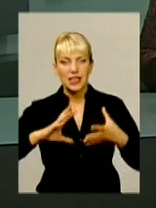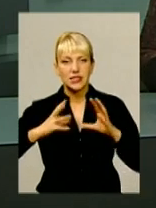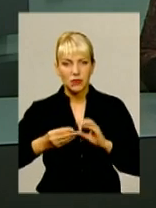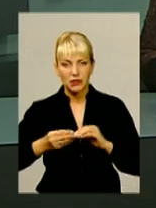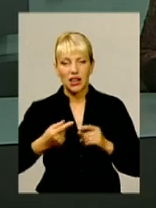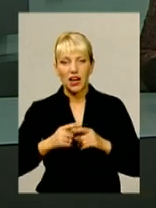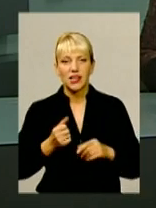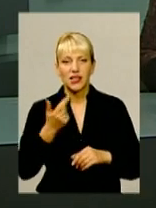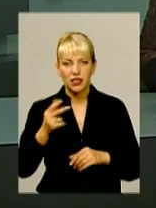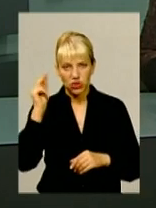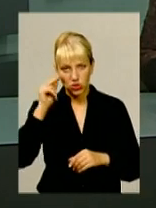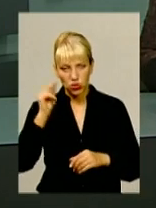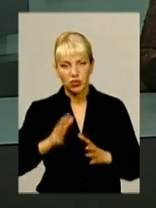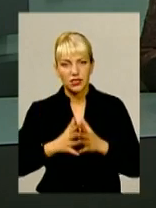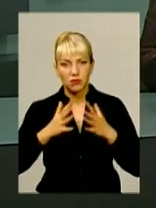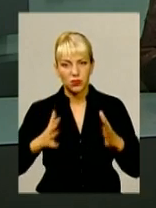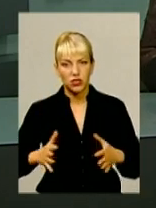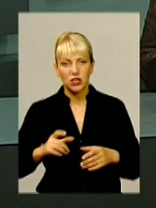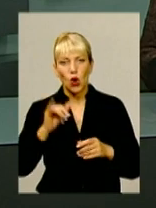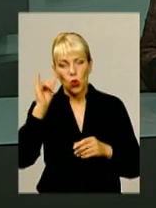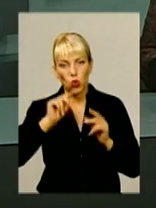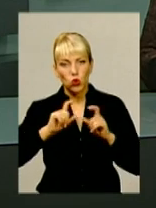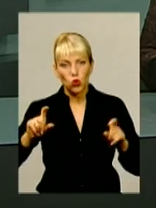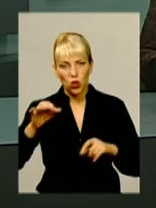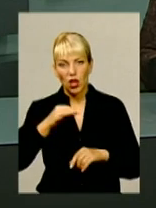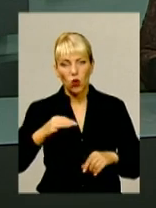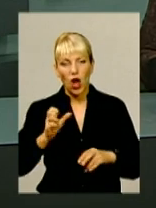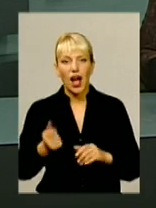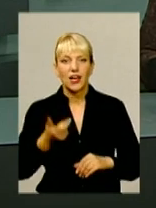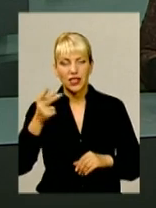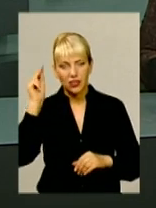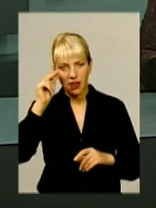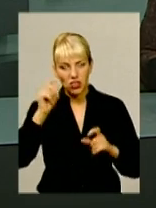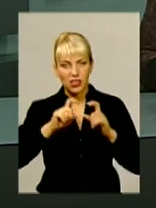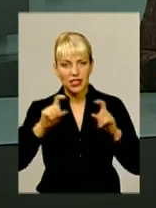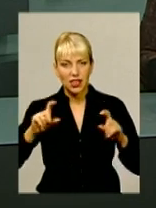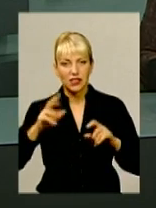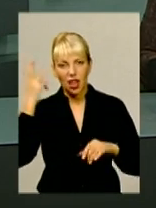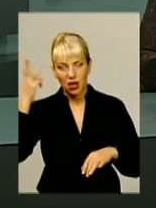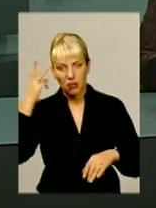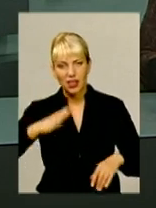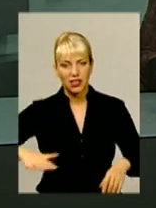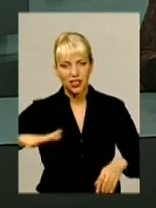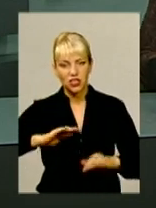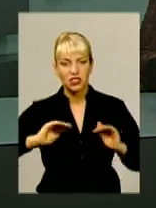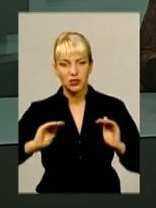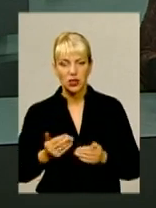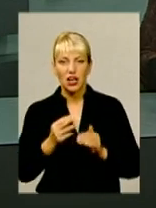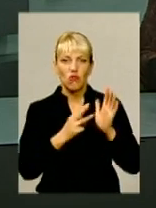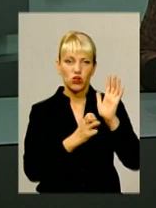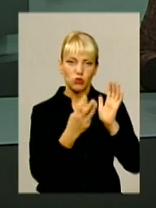кількість учнів у школах області. А от кількість навчальних закладів на Хмельниччині зменшилася – з 803 до